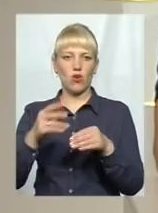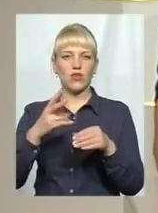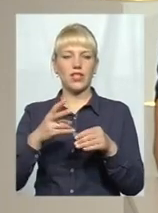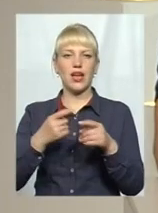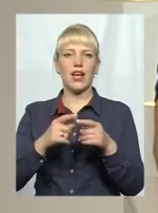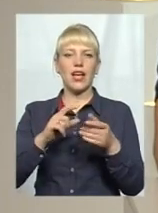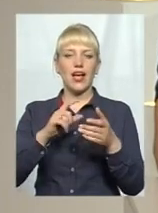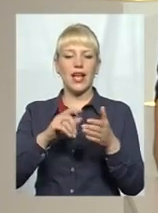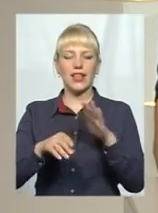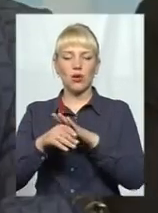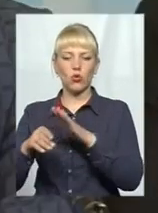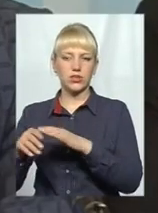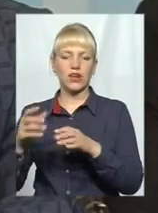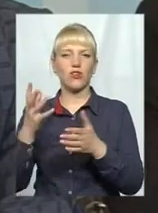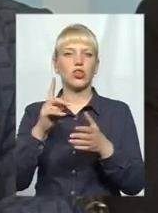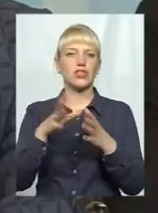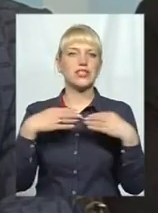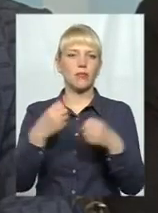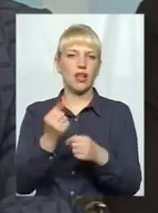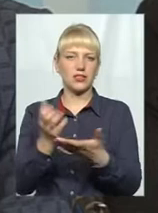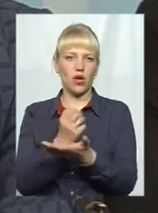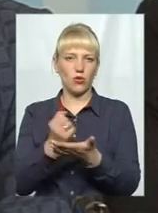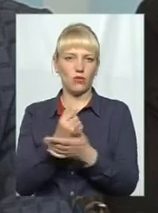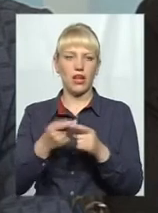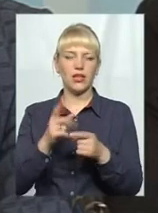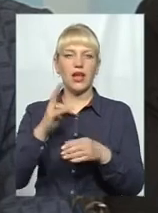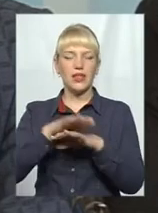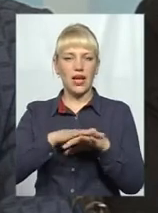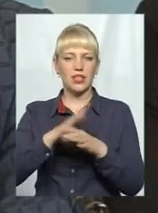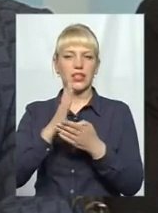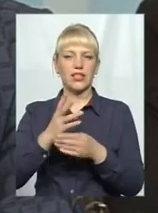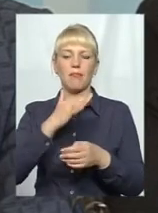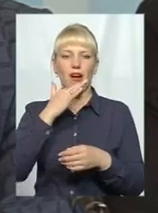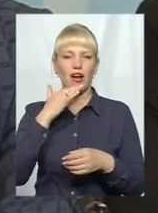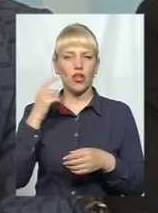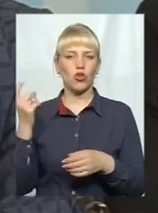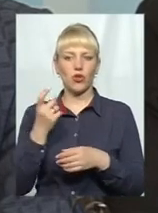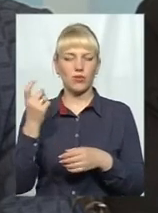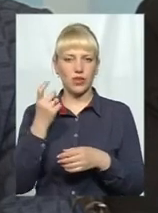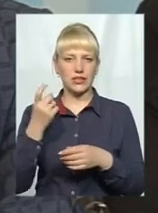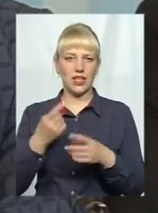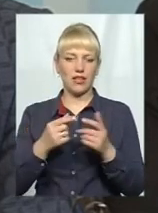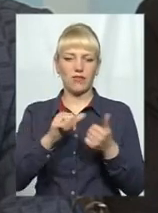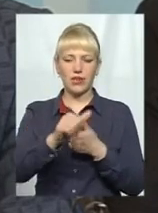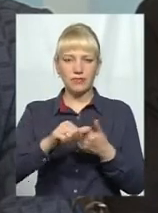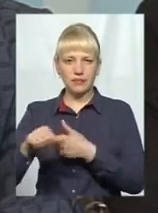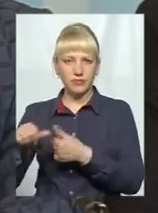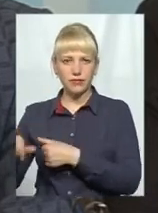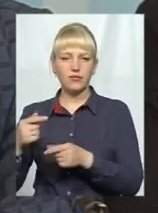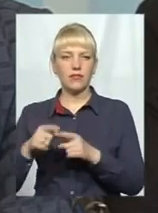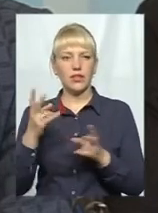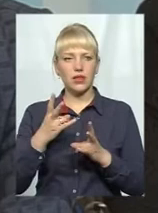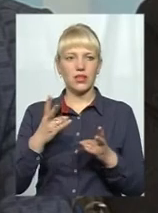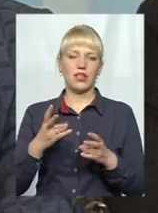Відповідно, ми знаємо, що є вже певний такий ринок, на якому мають декілька власників, багато цих кіосків. І, відповідно, все-таки, мабуть, треба